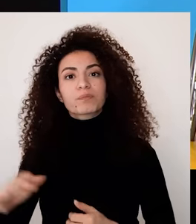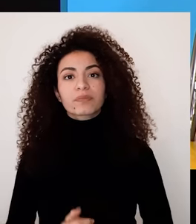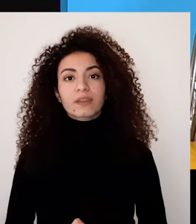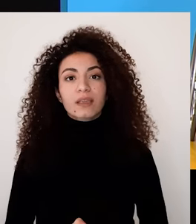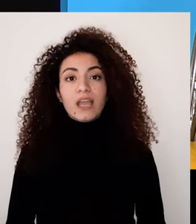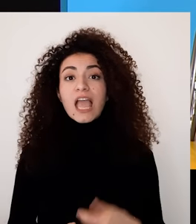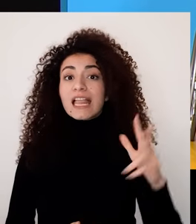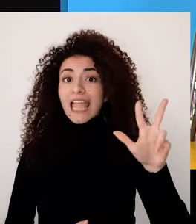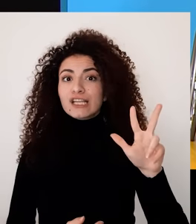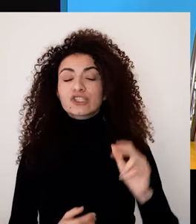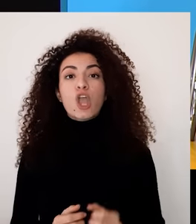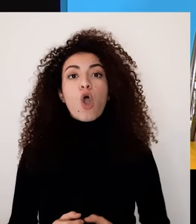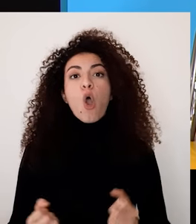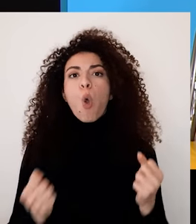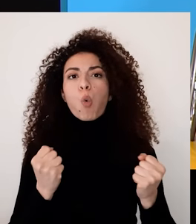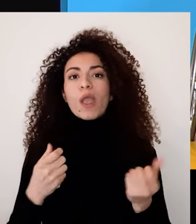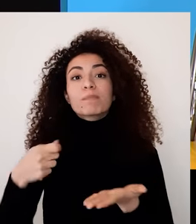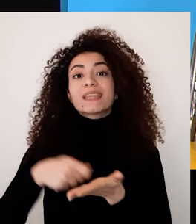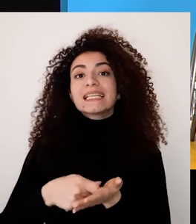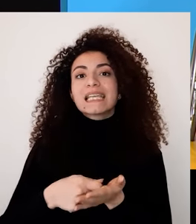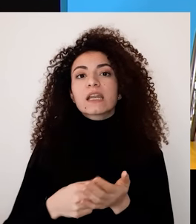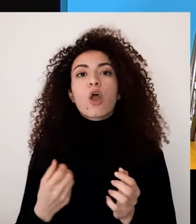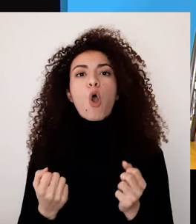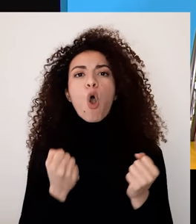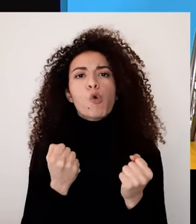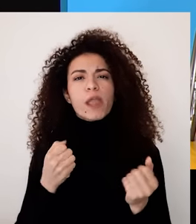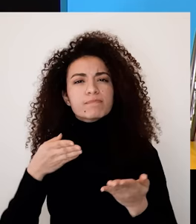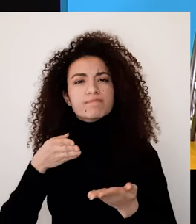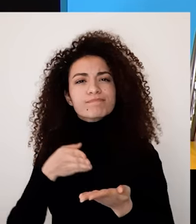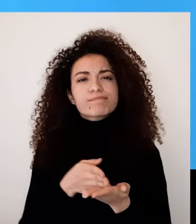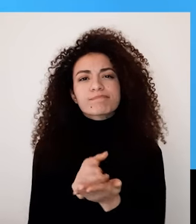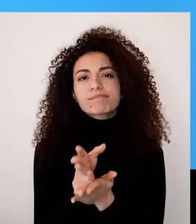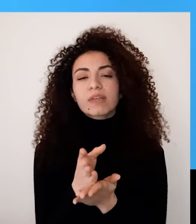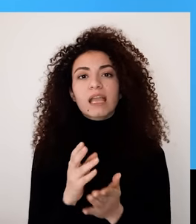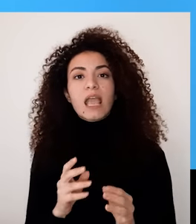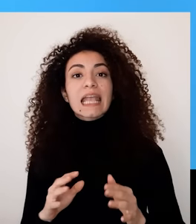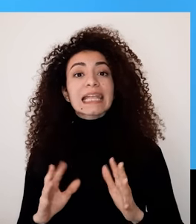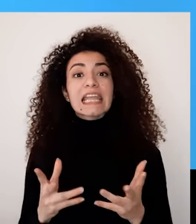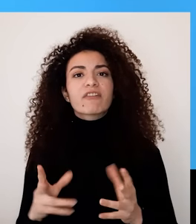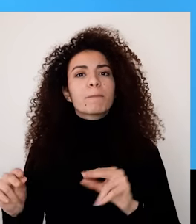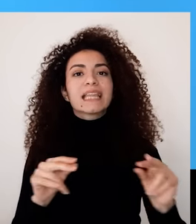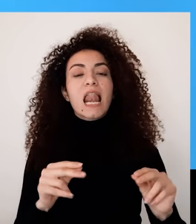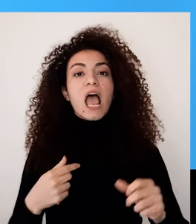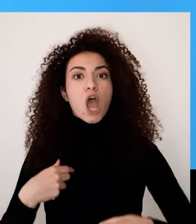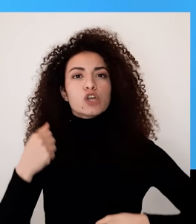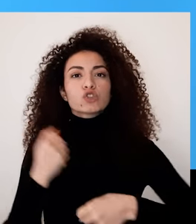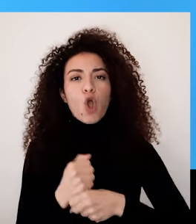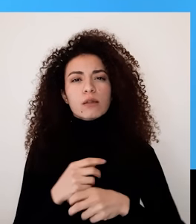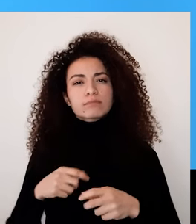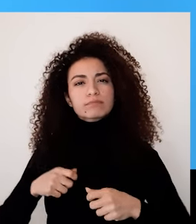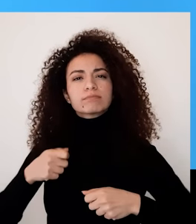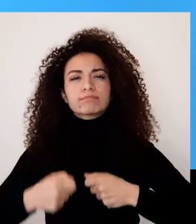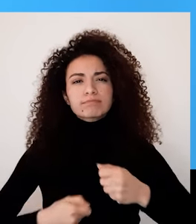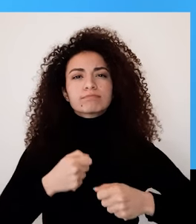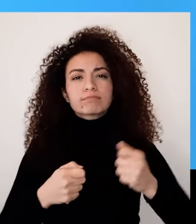والنوع الثالث من القوة النابع من التأثير هو القوة من خلال والمقصود هون لعمل الدقوب وكيف أنه